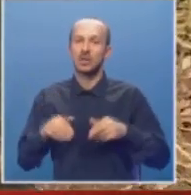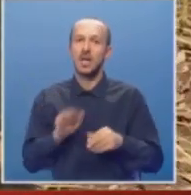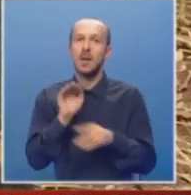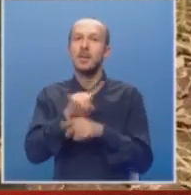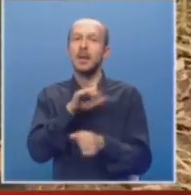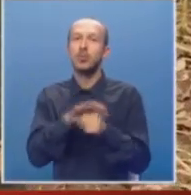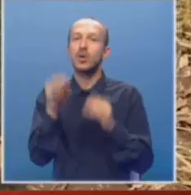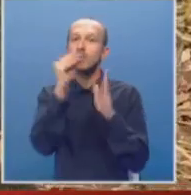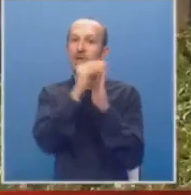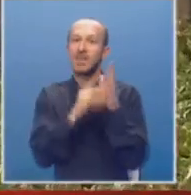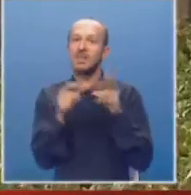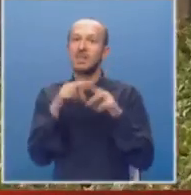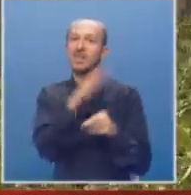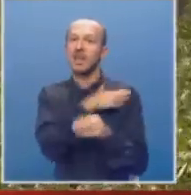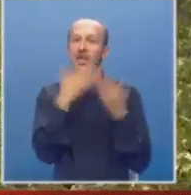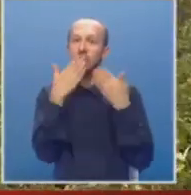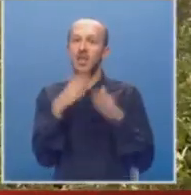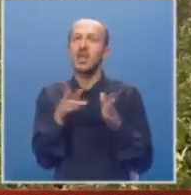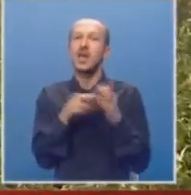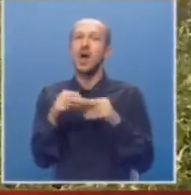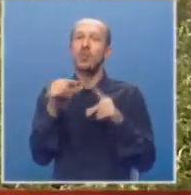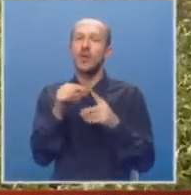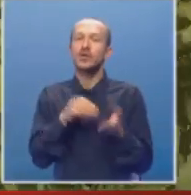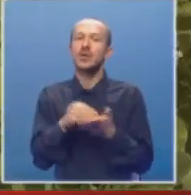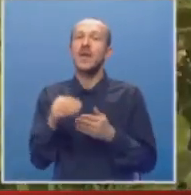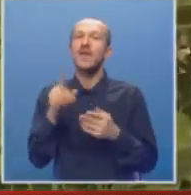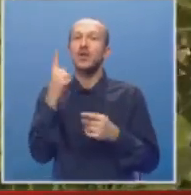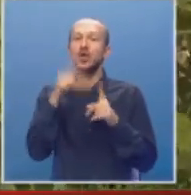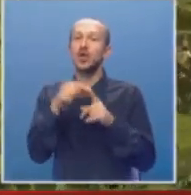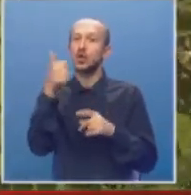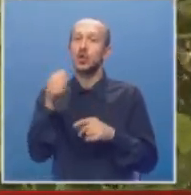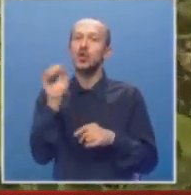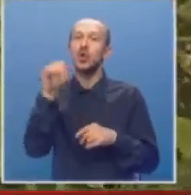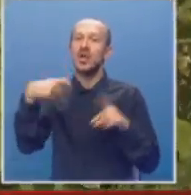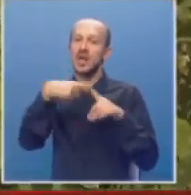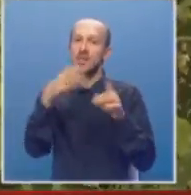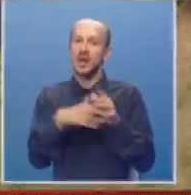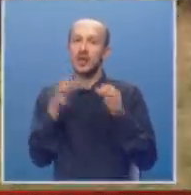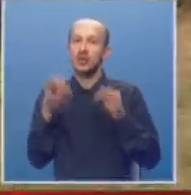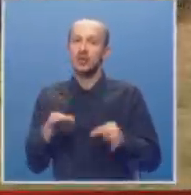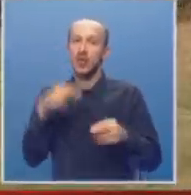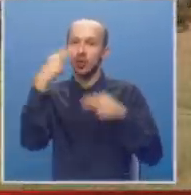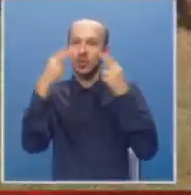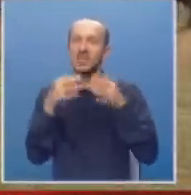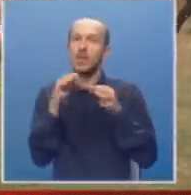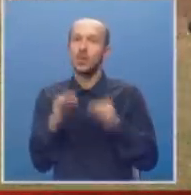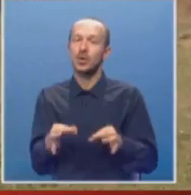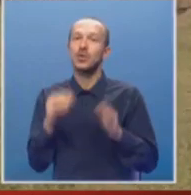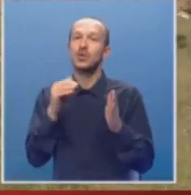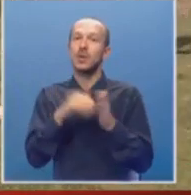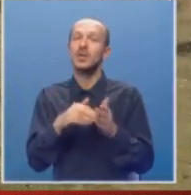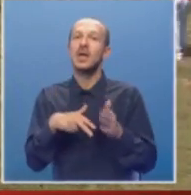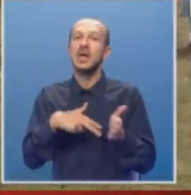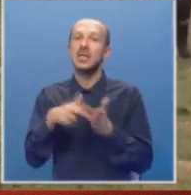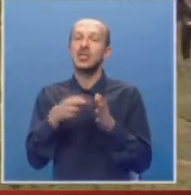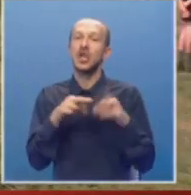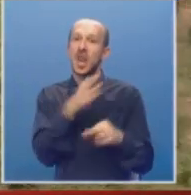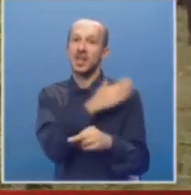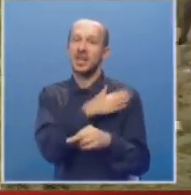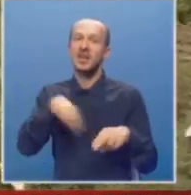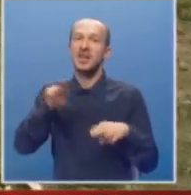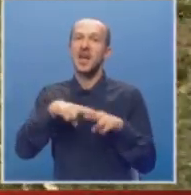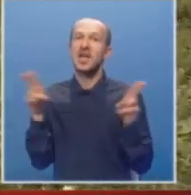nepotpornim podacima sa terena šteta na povrću procenjuje se na više od 100.000 maraka. Stručna komisija za procenu trebalo bi da izđe na teren